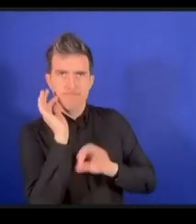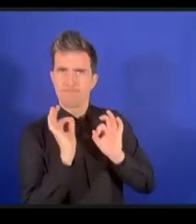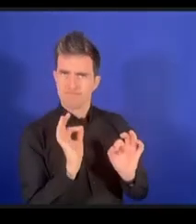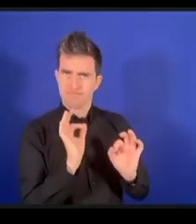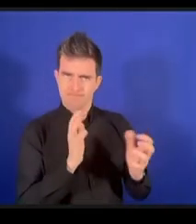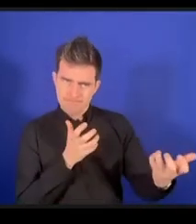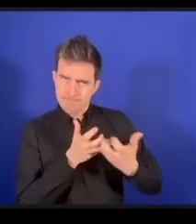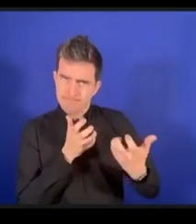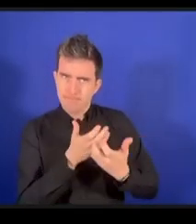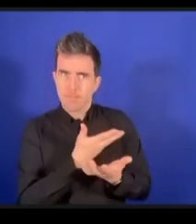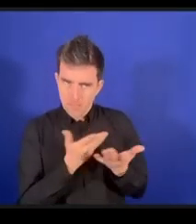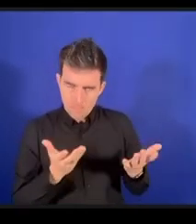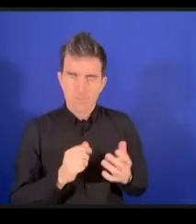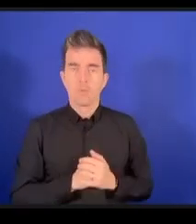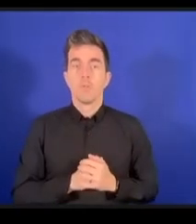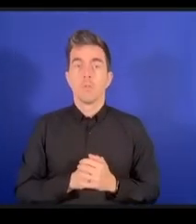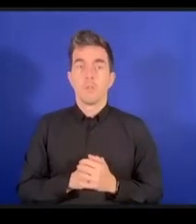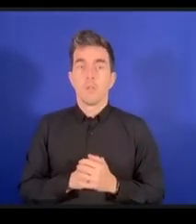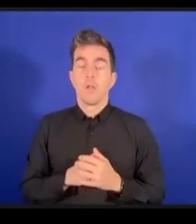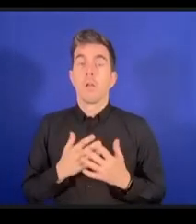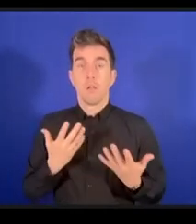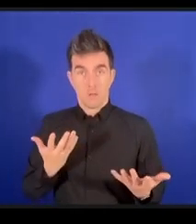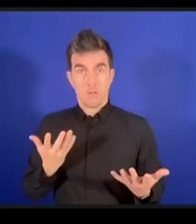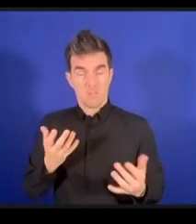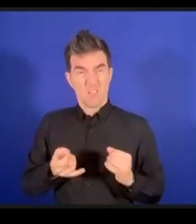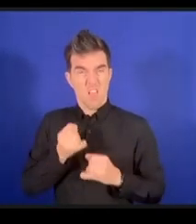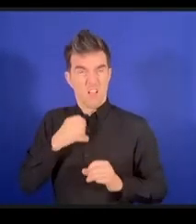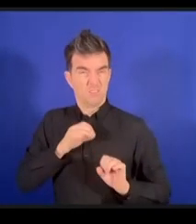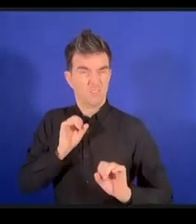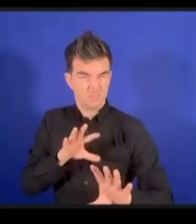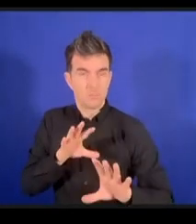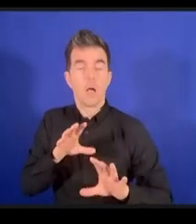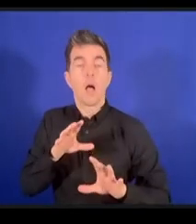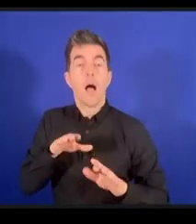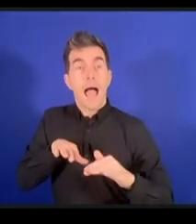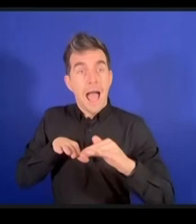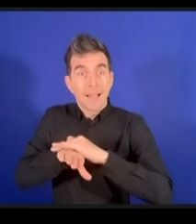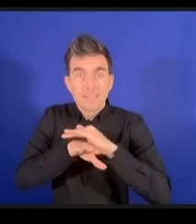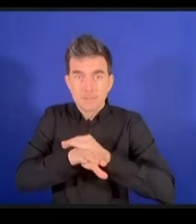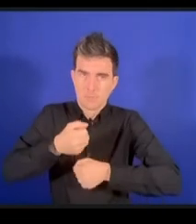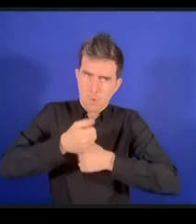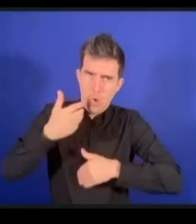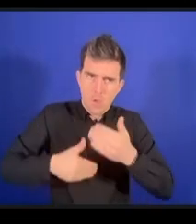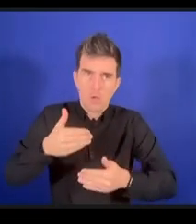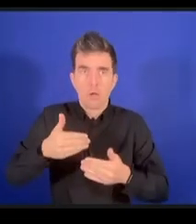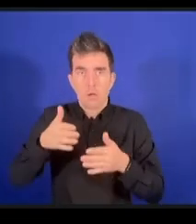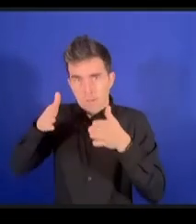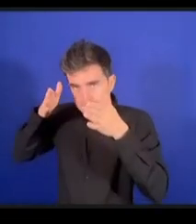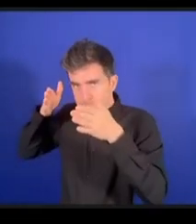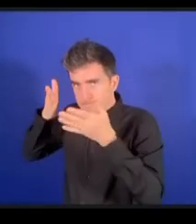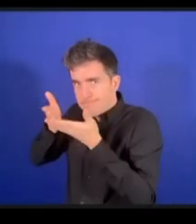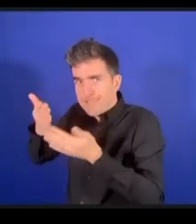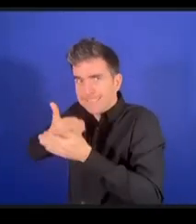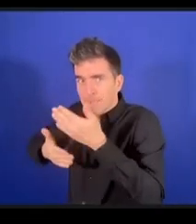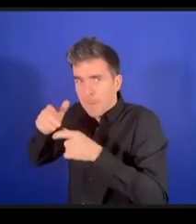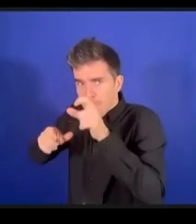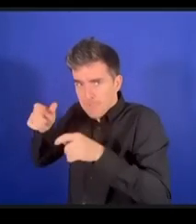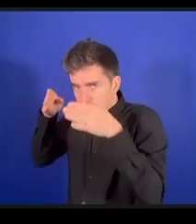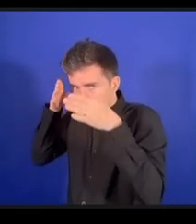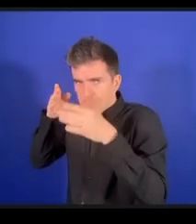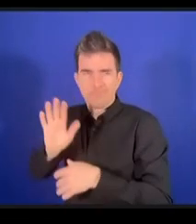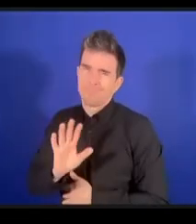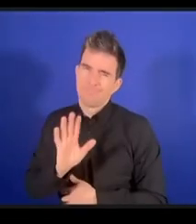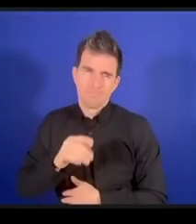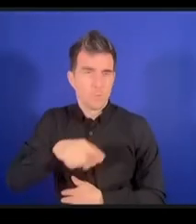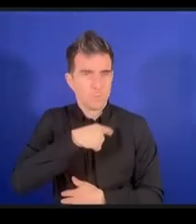ne sont pas exclusivement pour les besoins des personnes présentant déjà un handicap nous sommes